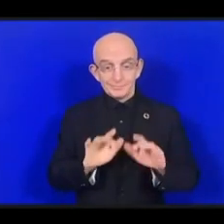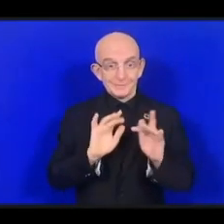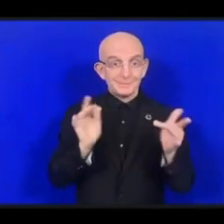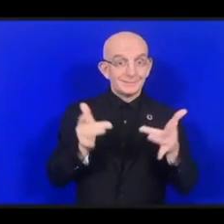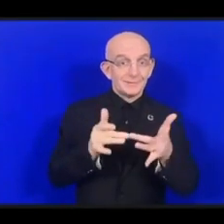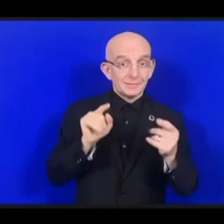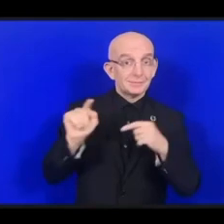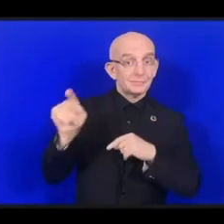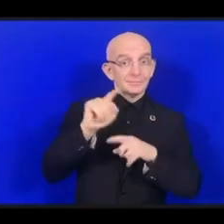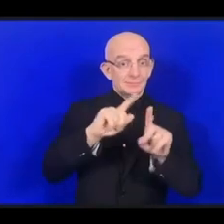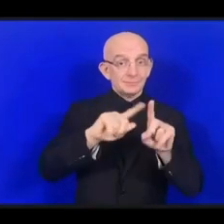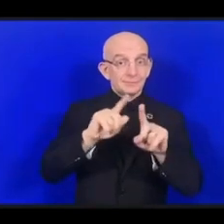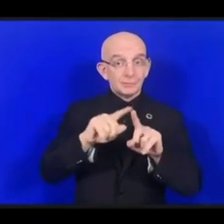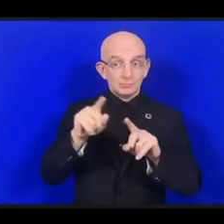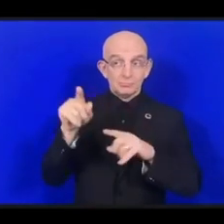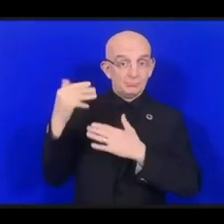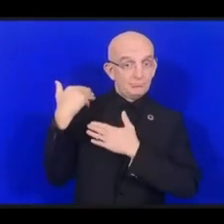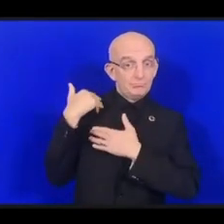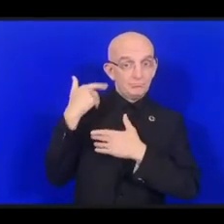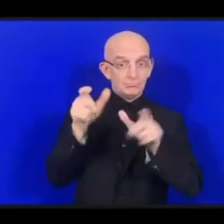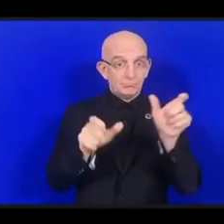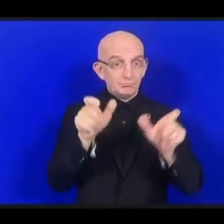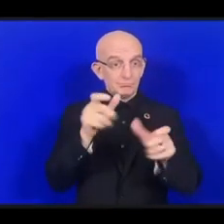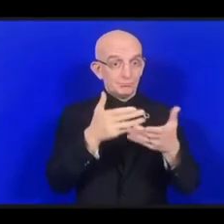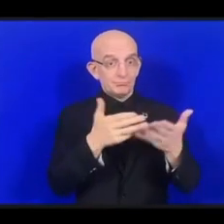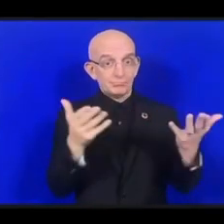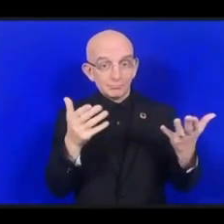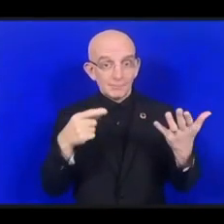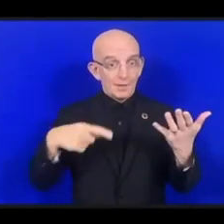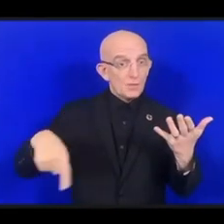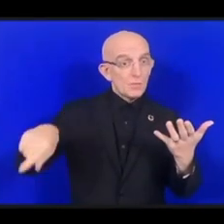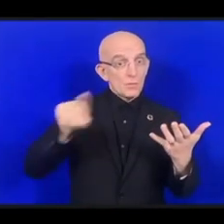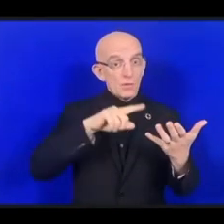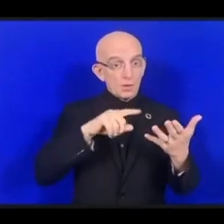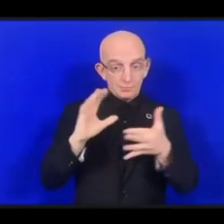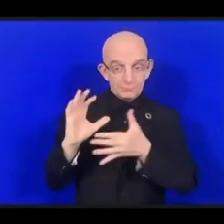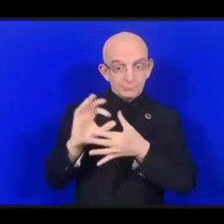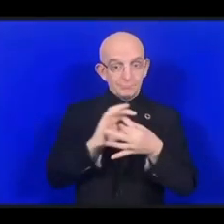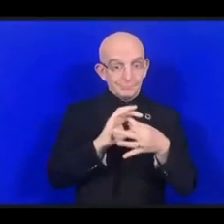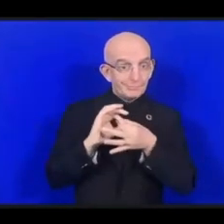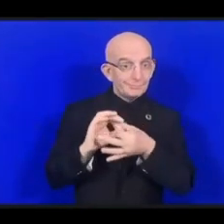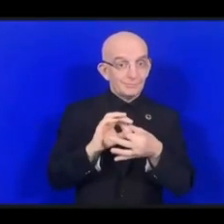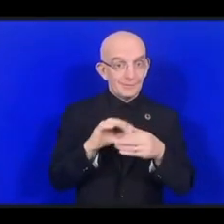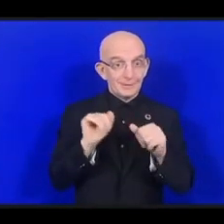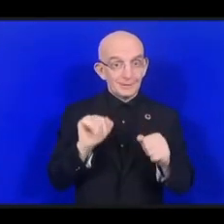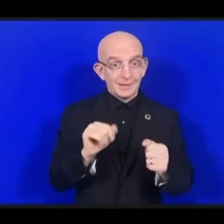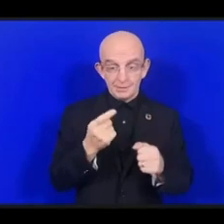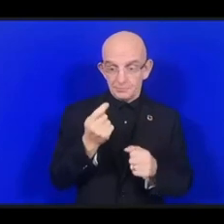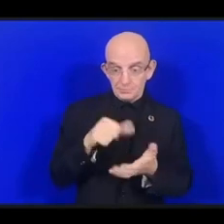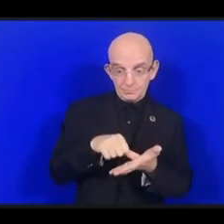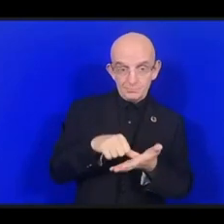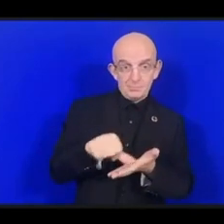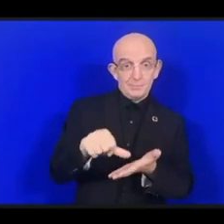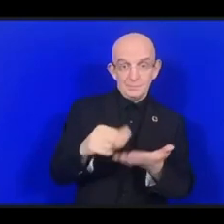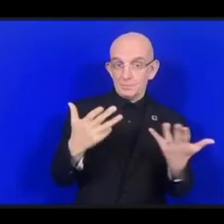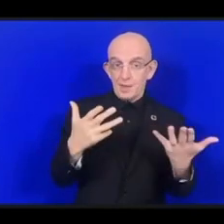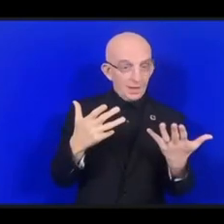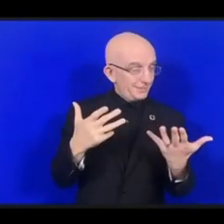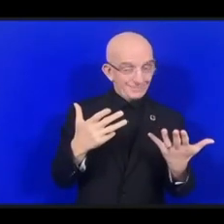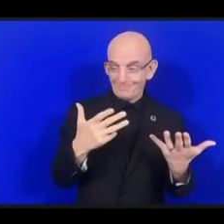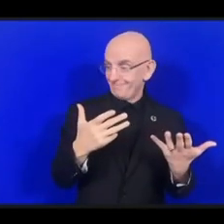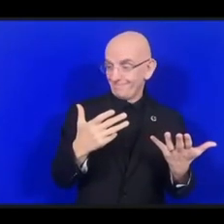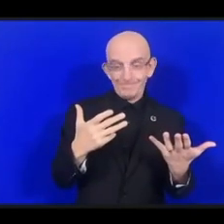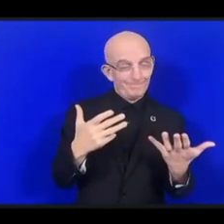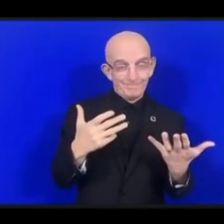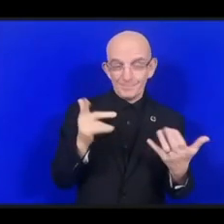связи и финансовой доступности, миллиарды по-прежнему не подключены к интернету. Как